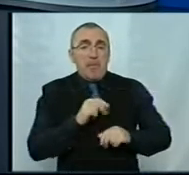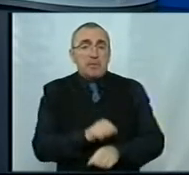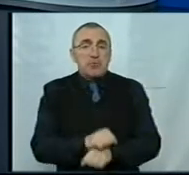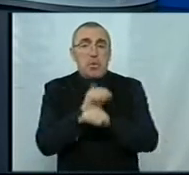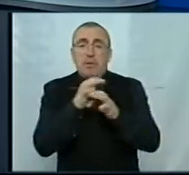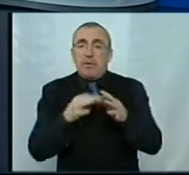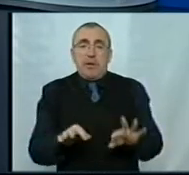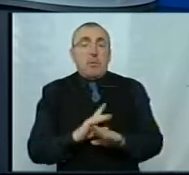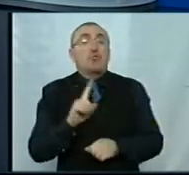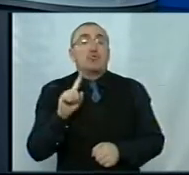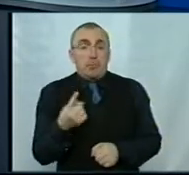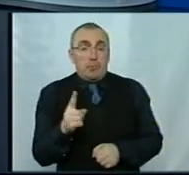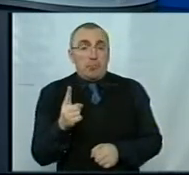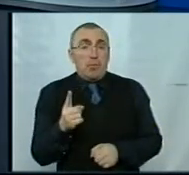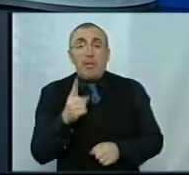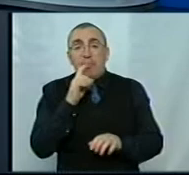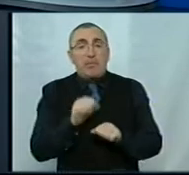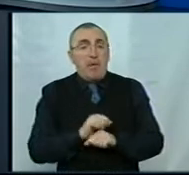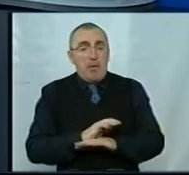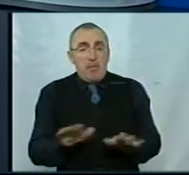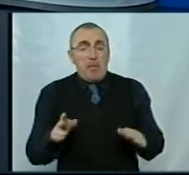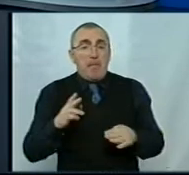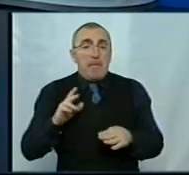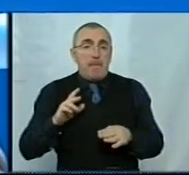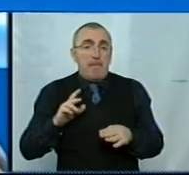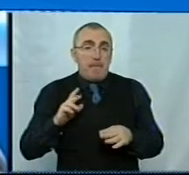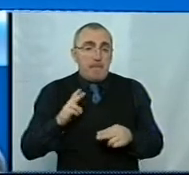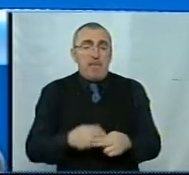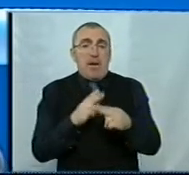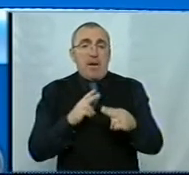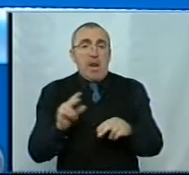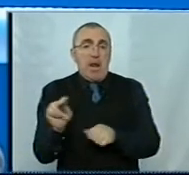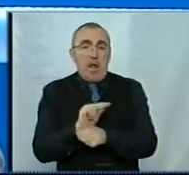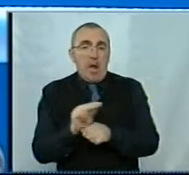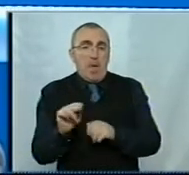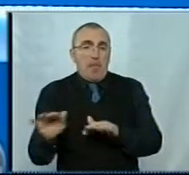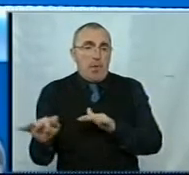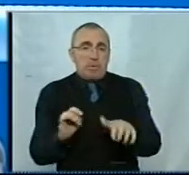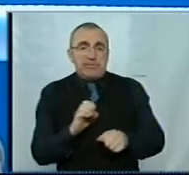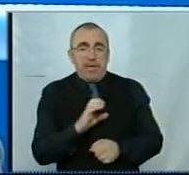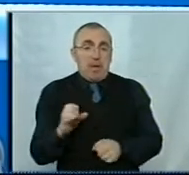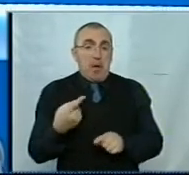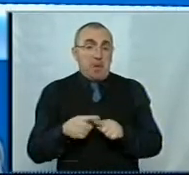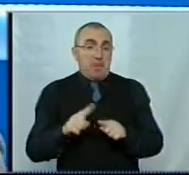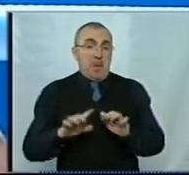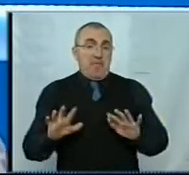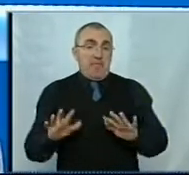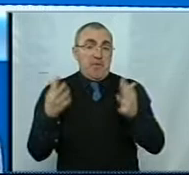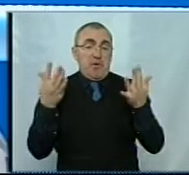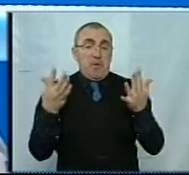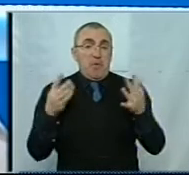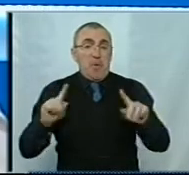дозволяють. Чому? Тому що не можна переривати лікувальний процес. Не можна це робити. Але по факту так вийшло навіть без страйку.